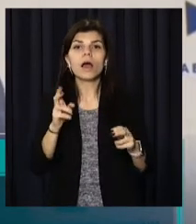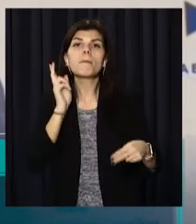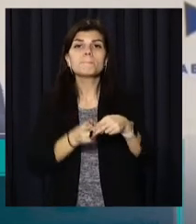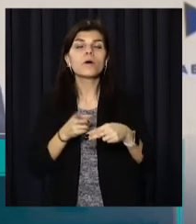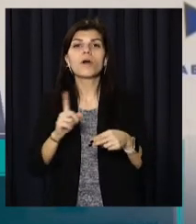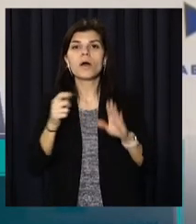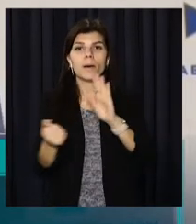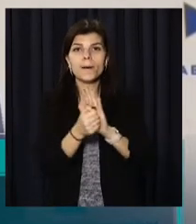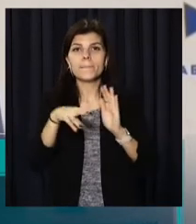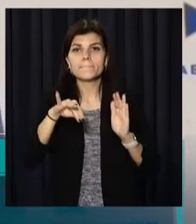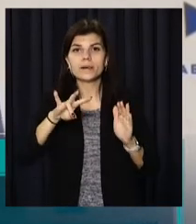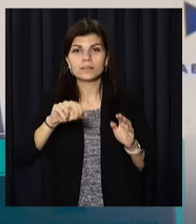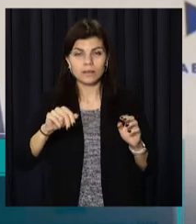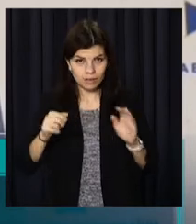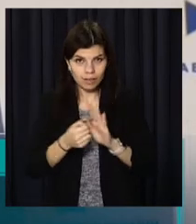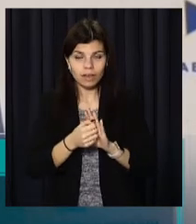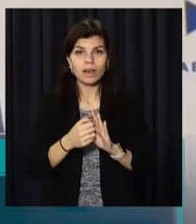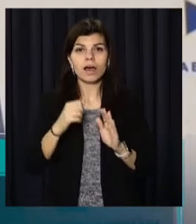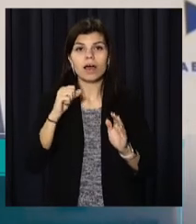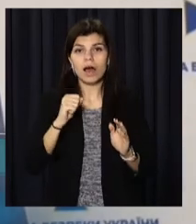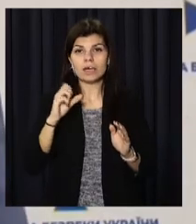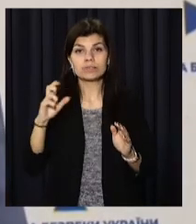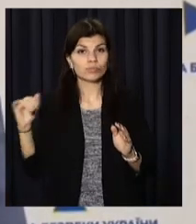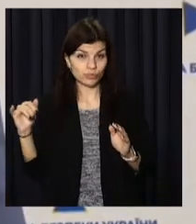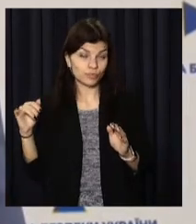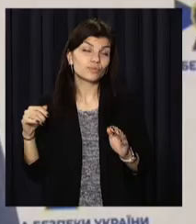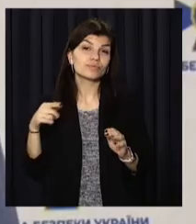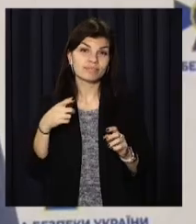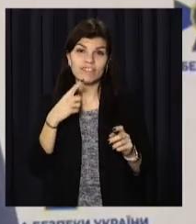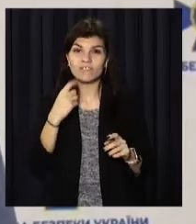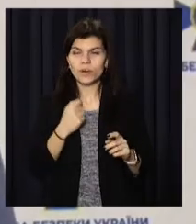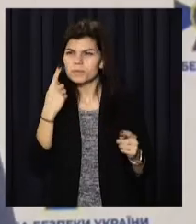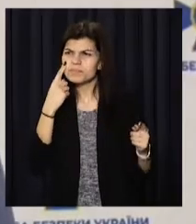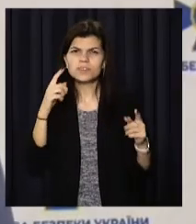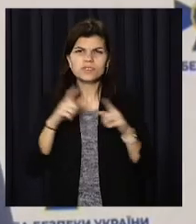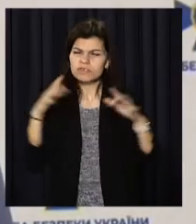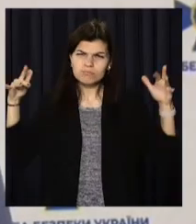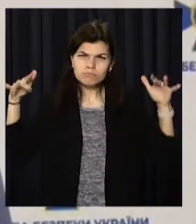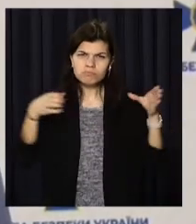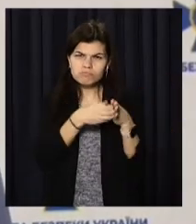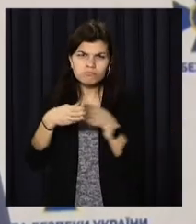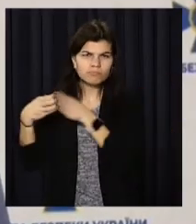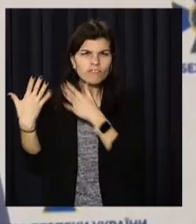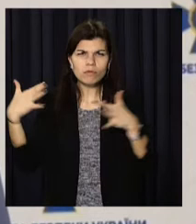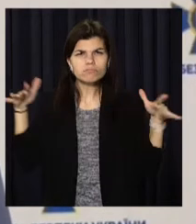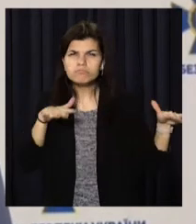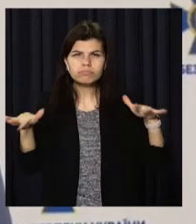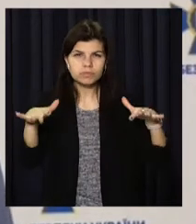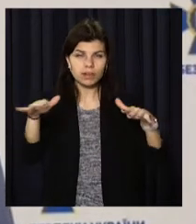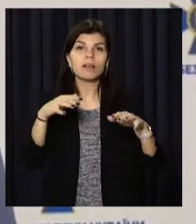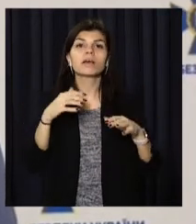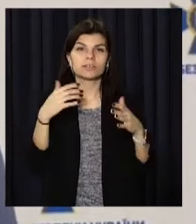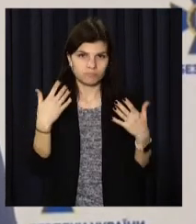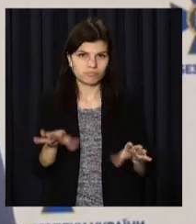а бійці Центру спеціальних операцій АСБУ знешкодили умовні ворожі групи. За підсумками навчань, коронавційна група ретельно пронізувала кожен їх